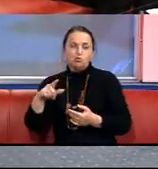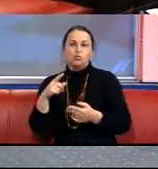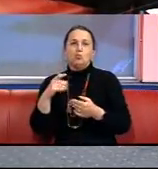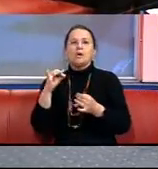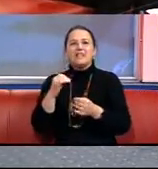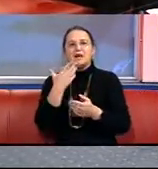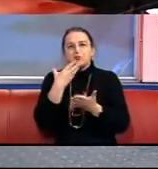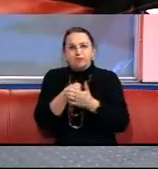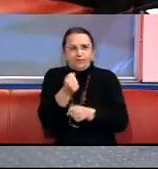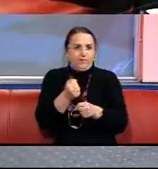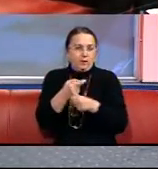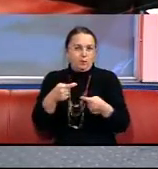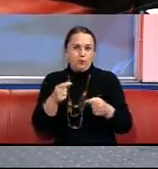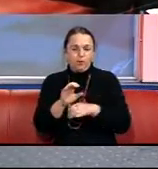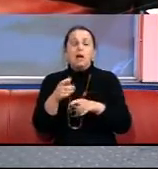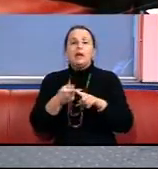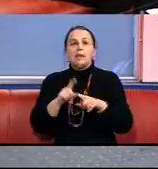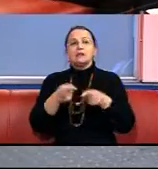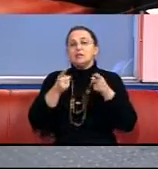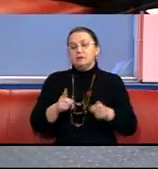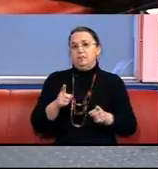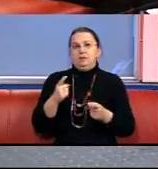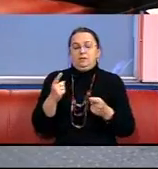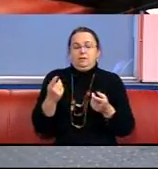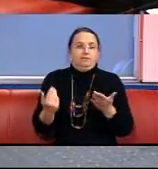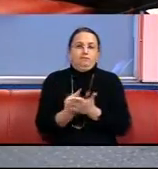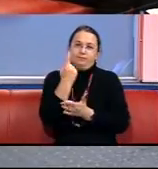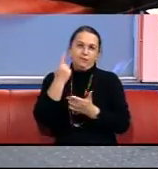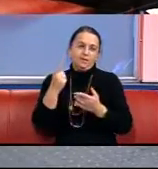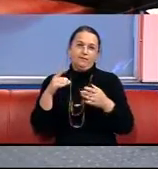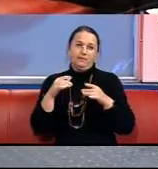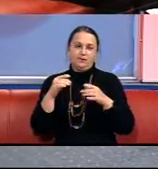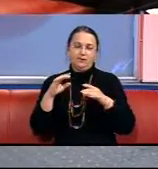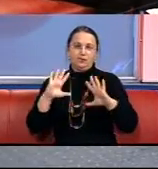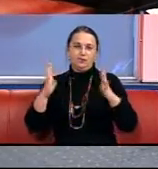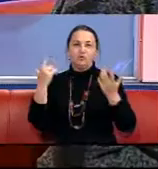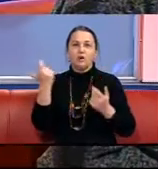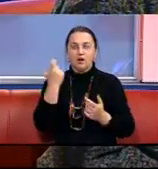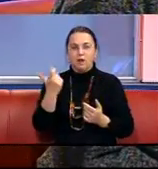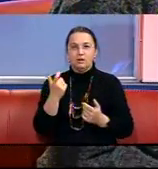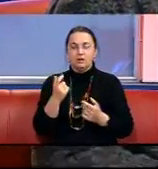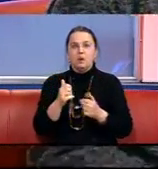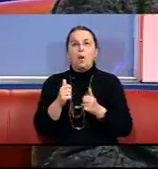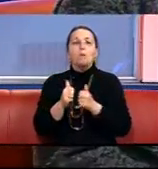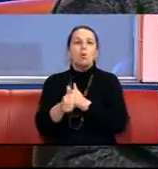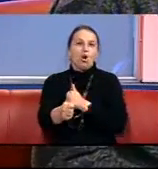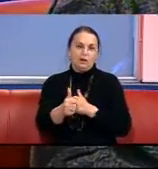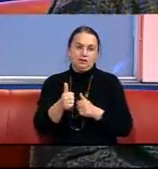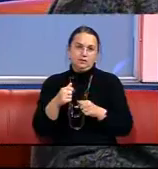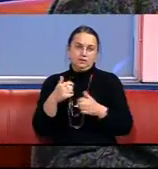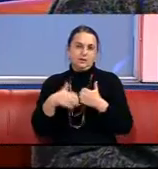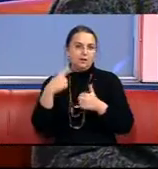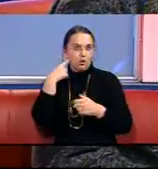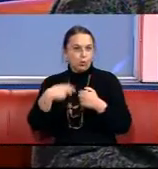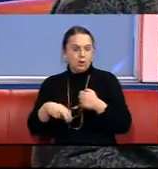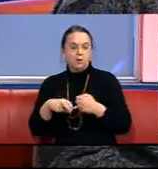оцінюємо як реальний прорив Є ще один проєкт,